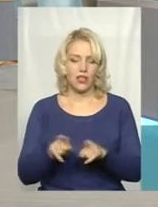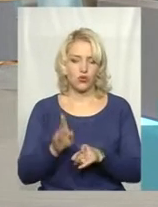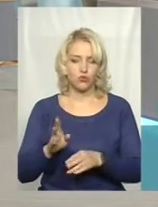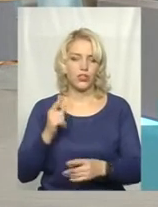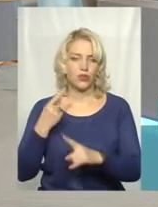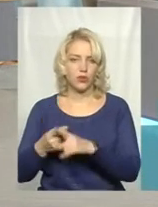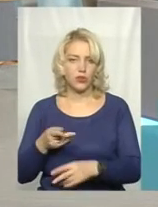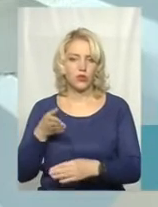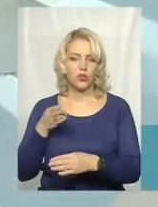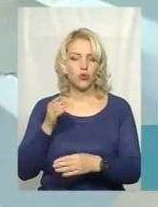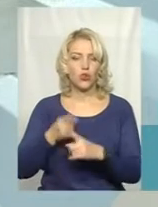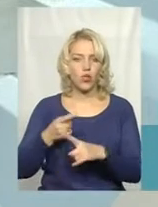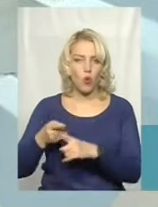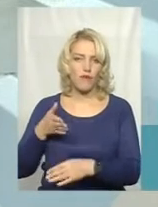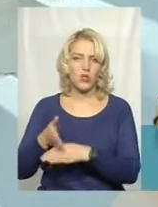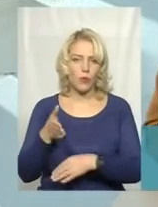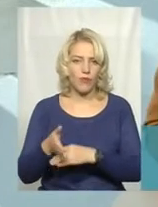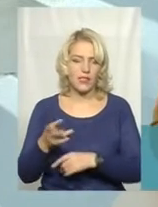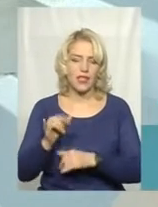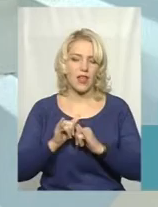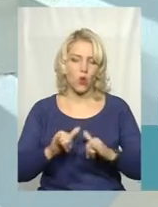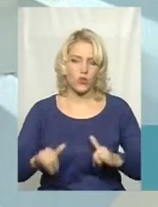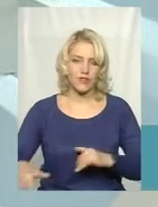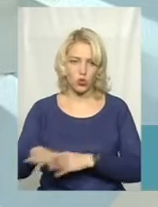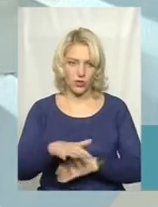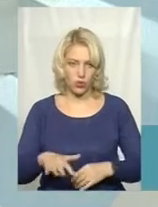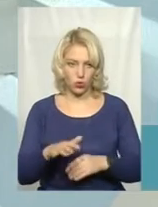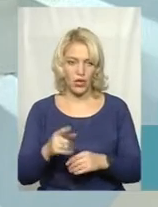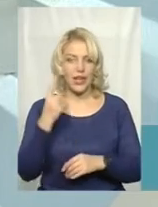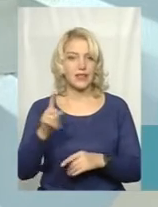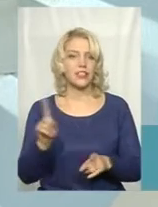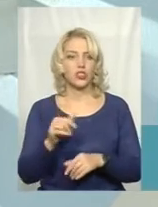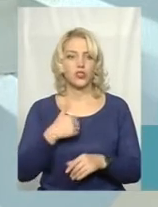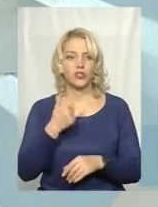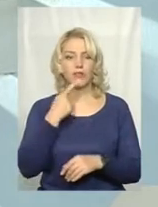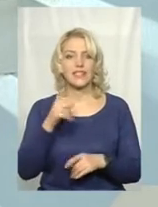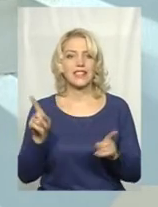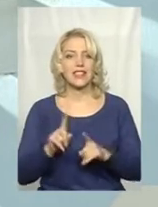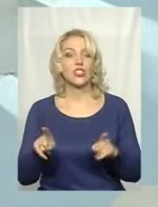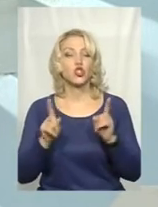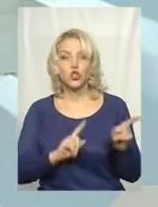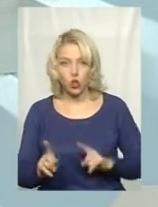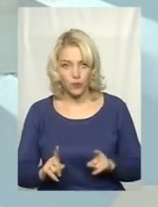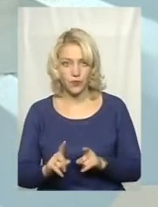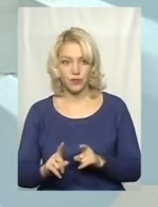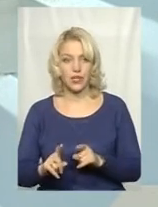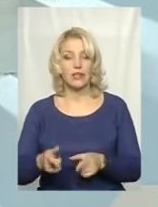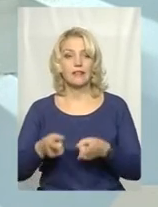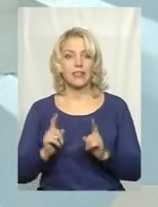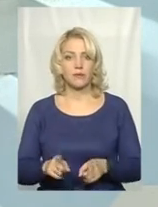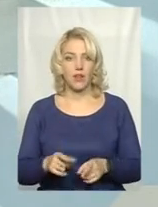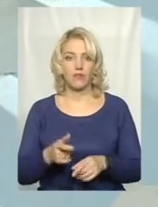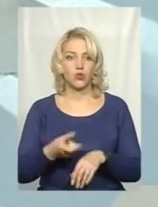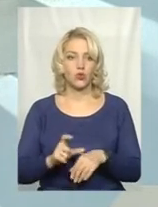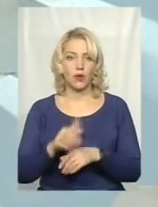Це додаткові кошти, які підуть на розвиток території. Я єдине, що хотів би одразу сказати, що, насправді,